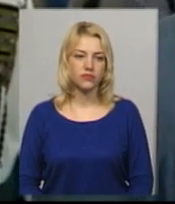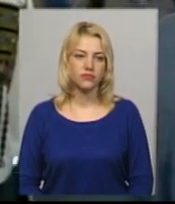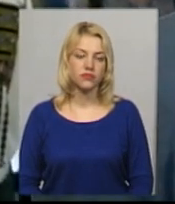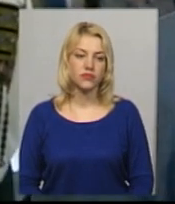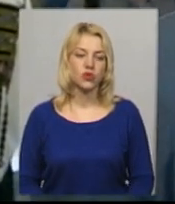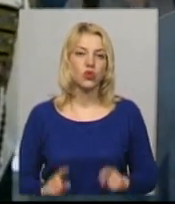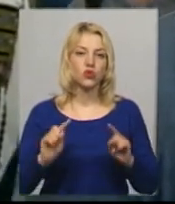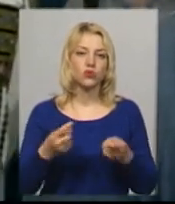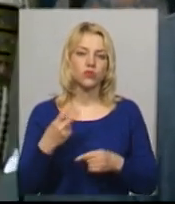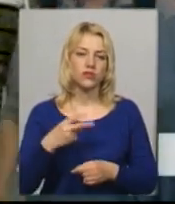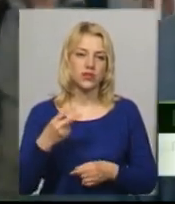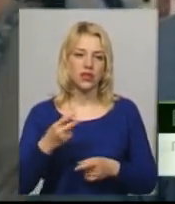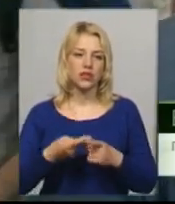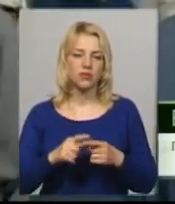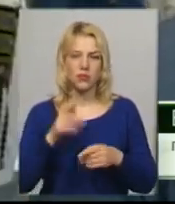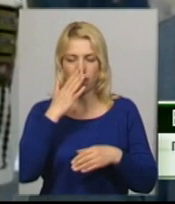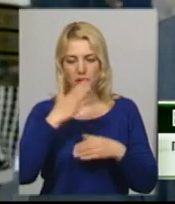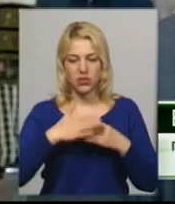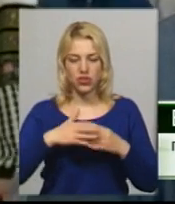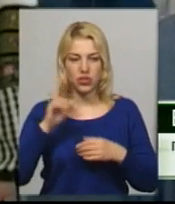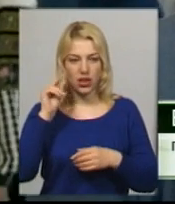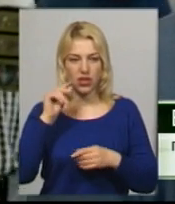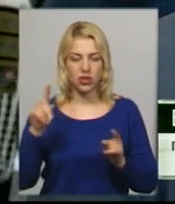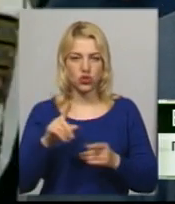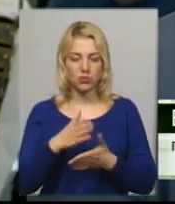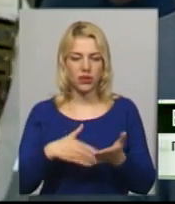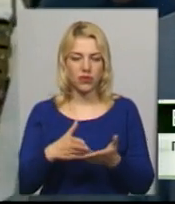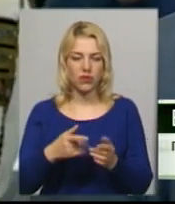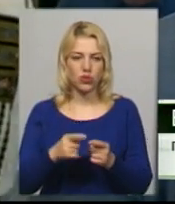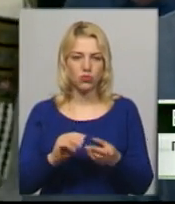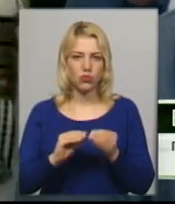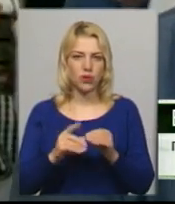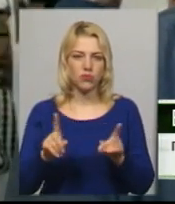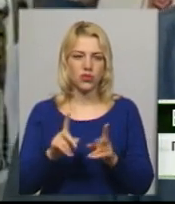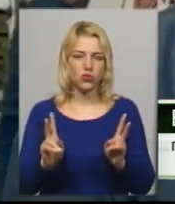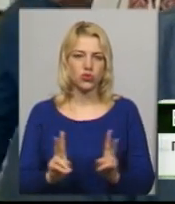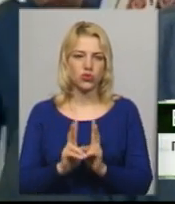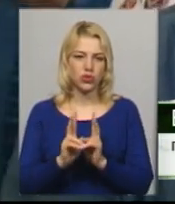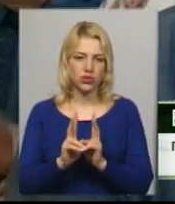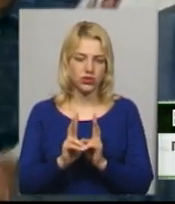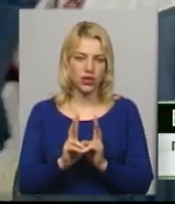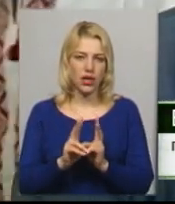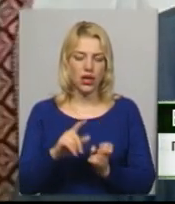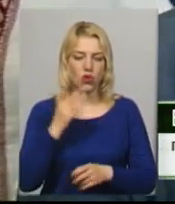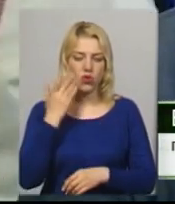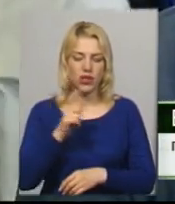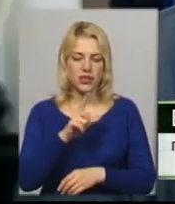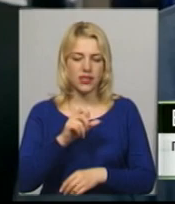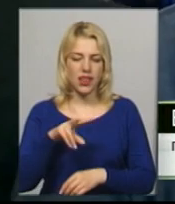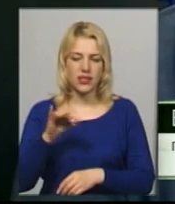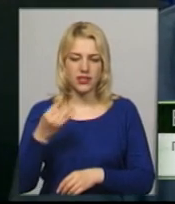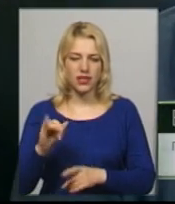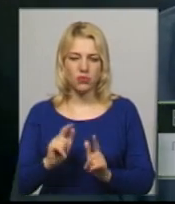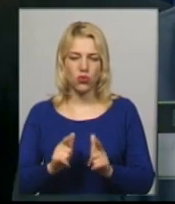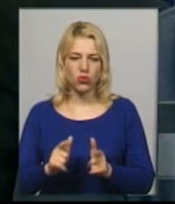Чому 20? Тому що це була найближча дата, щоби ліквідувати ту проблему, з якою зіштовхнулися, коли пан Зеленський погоджував 19.